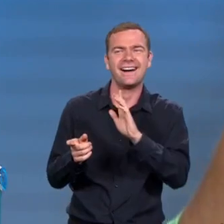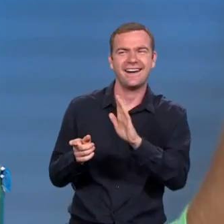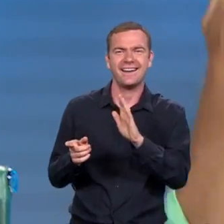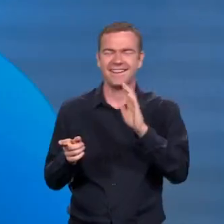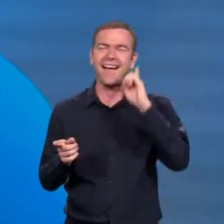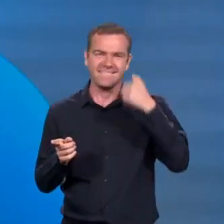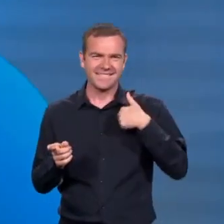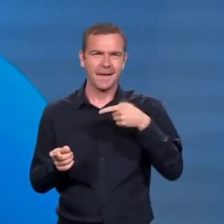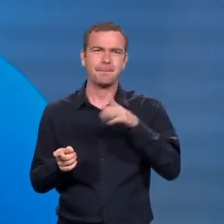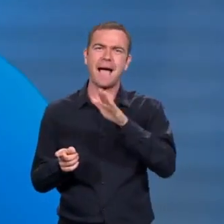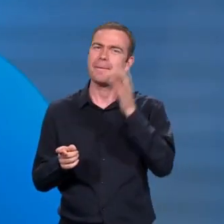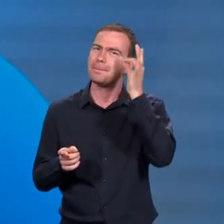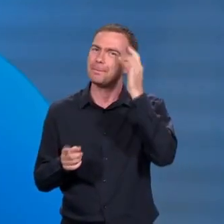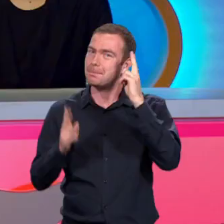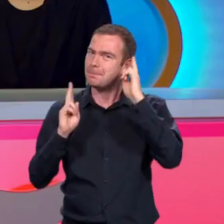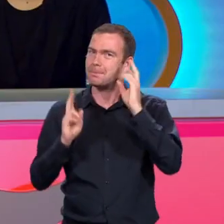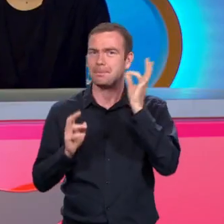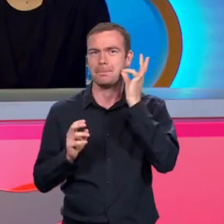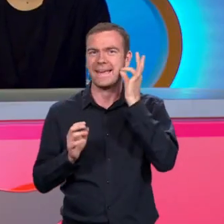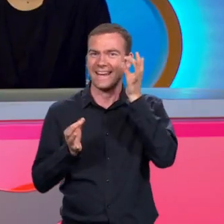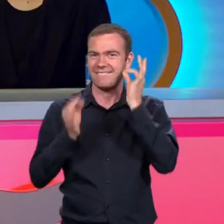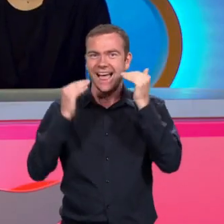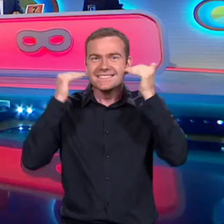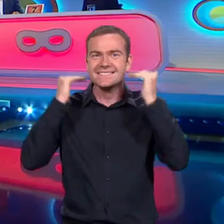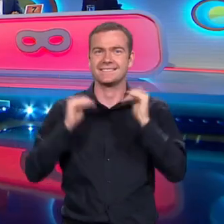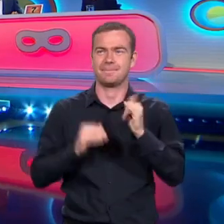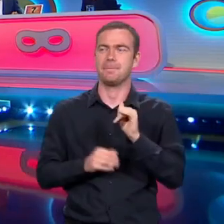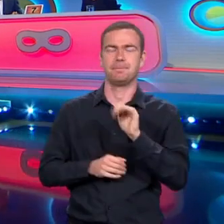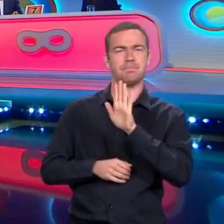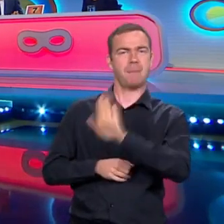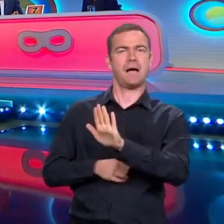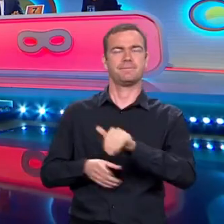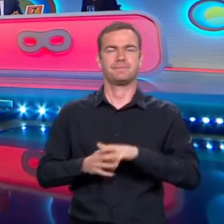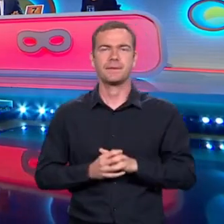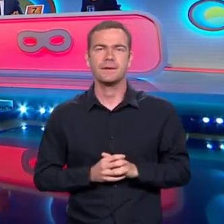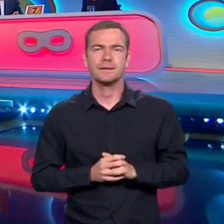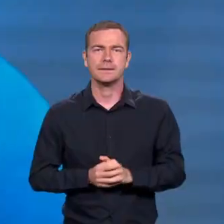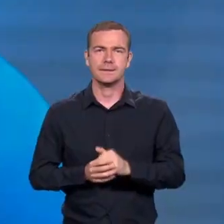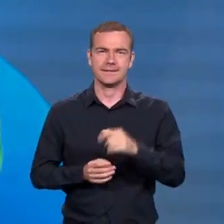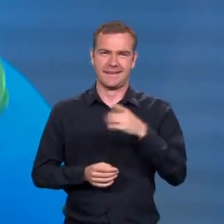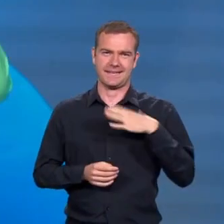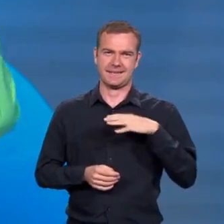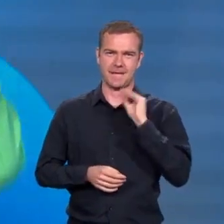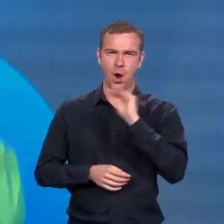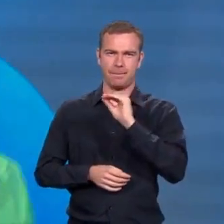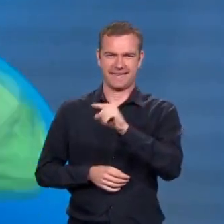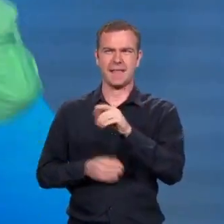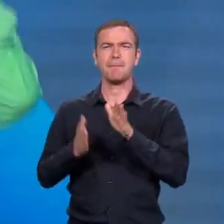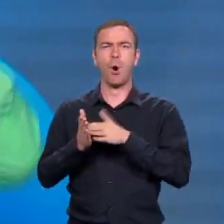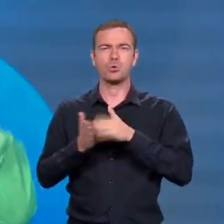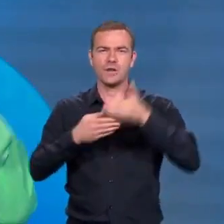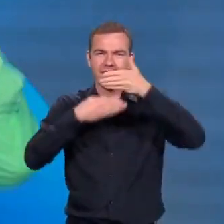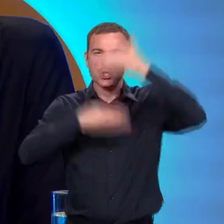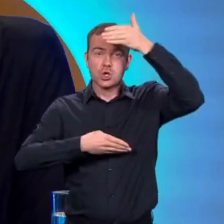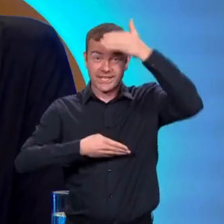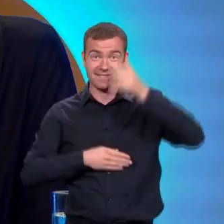krát, taký pekný zostrih? Má. Má, má. Keď vystupujete v tej televízii... Áno, vystupujete za takým